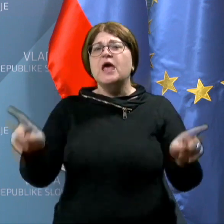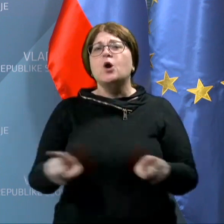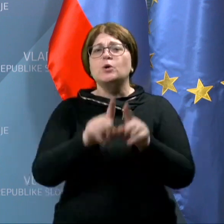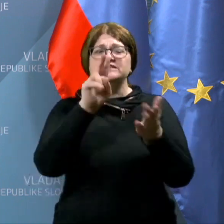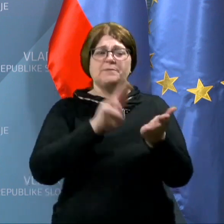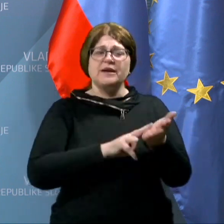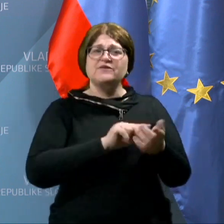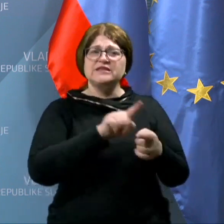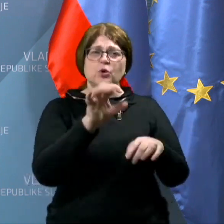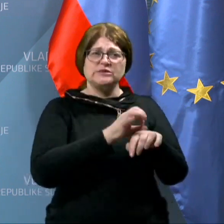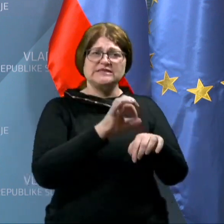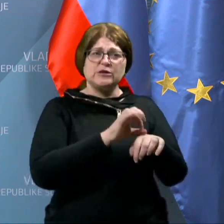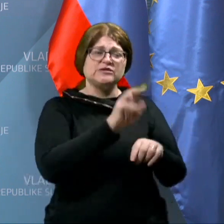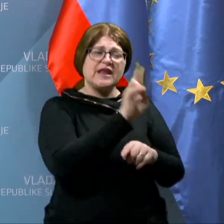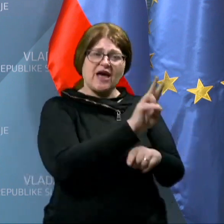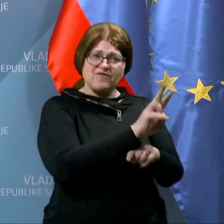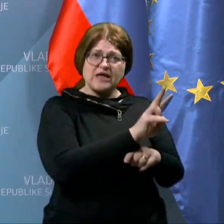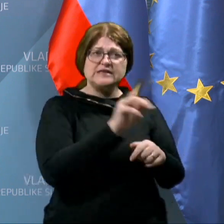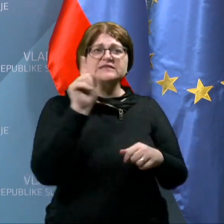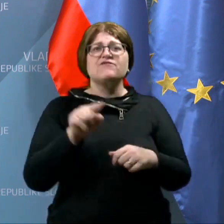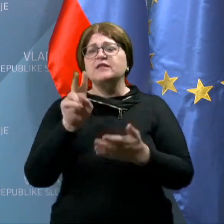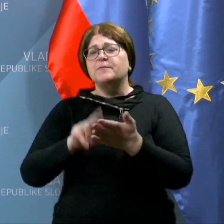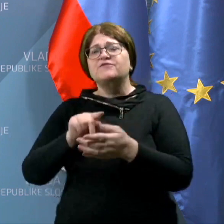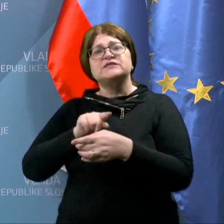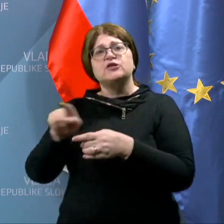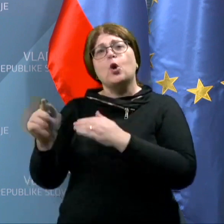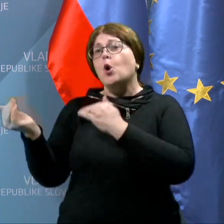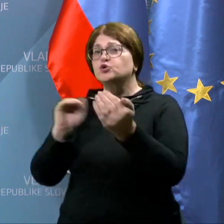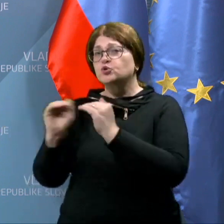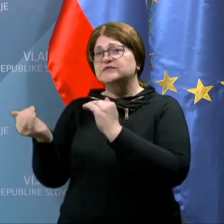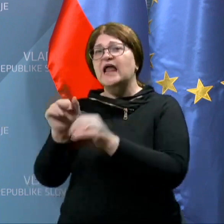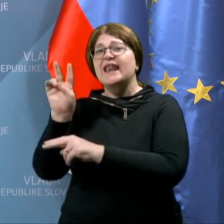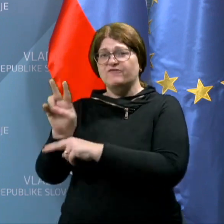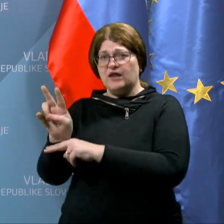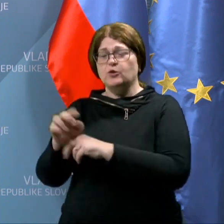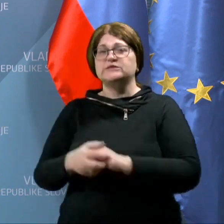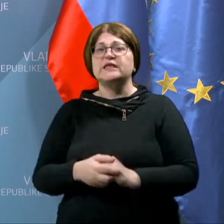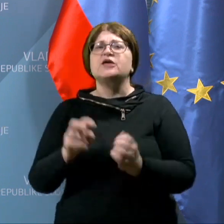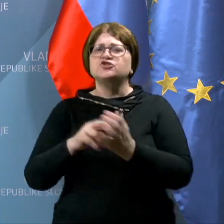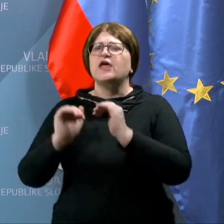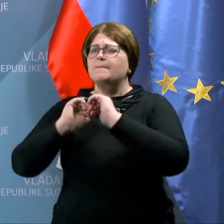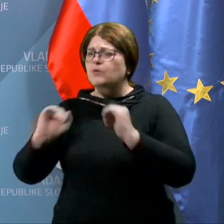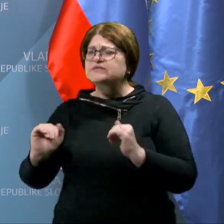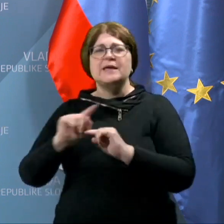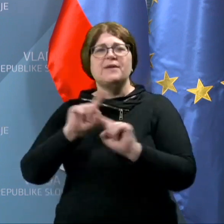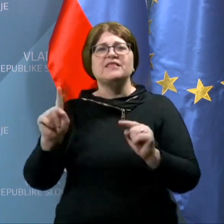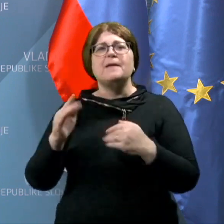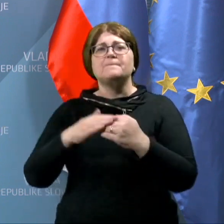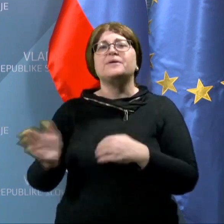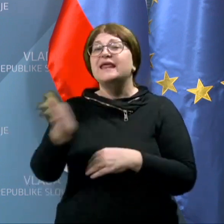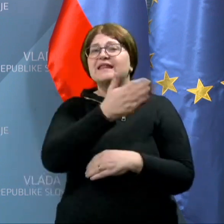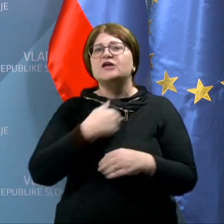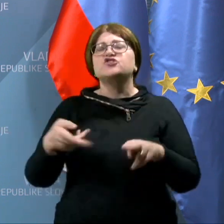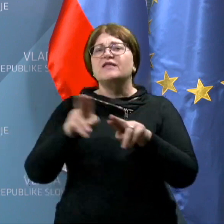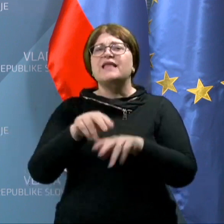pravica do zdravstvenega varstva in pravica do socijalne varnosti. Še zlasti pa ne pri naših